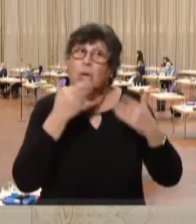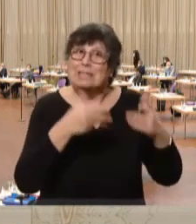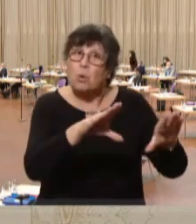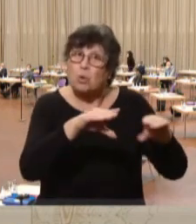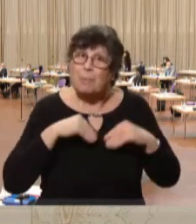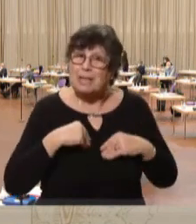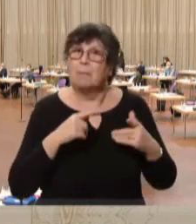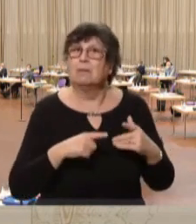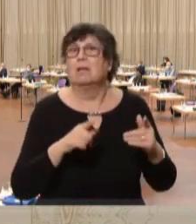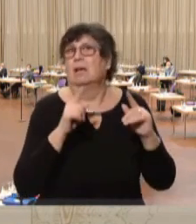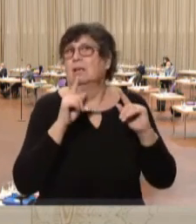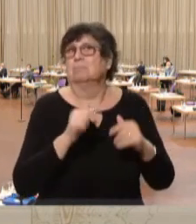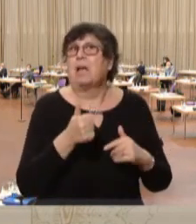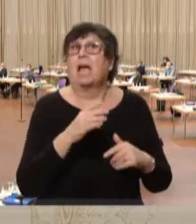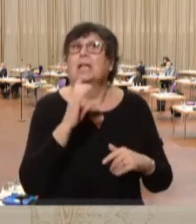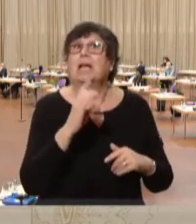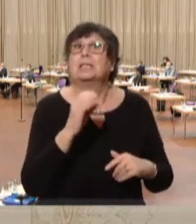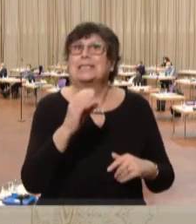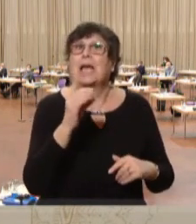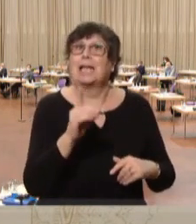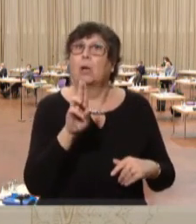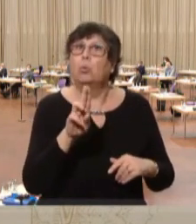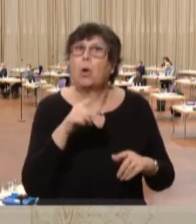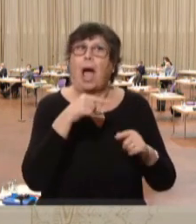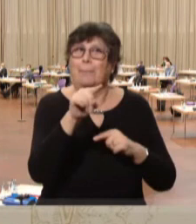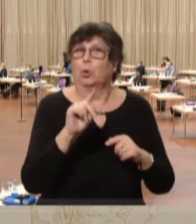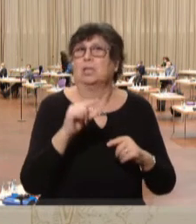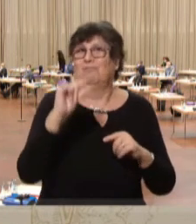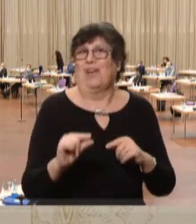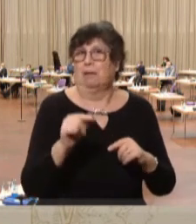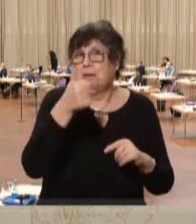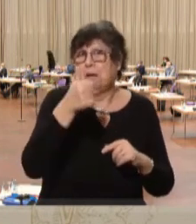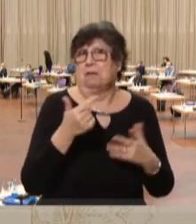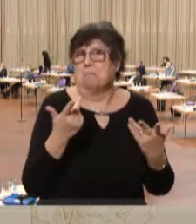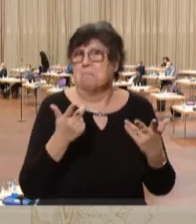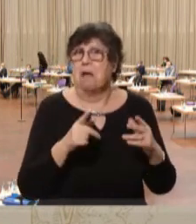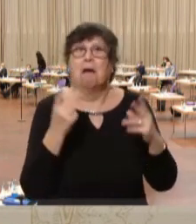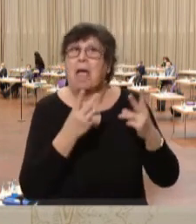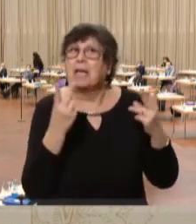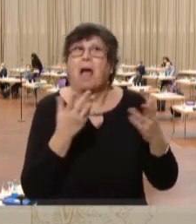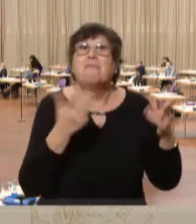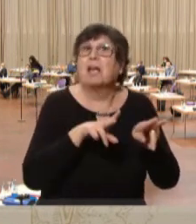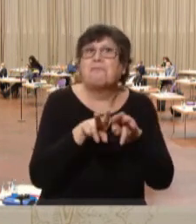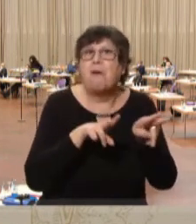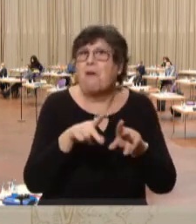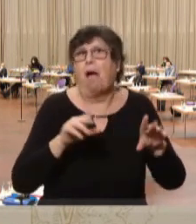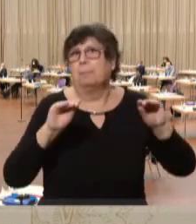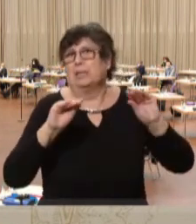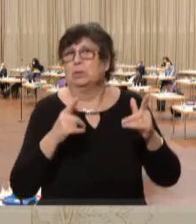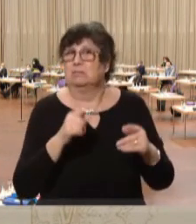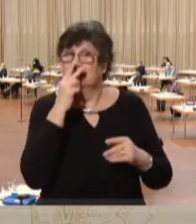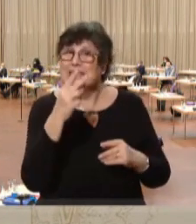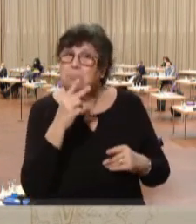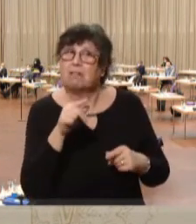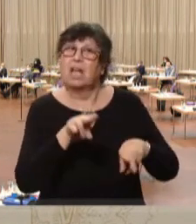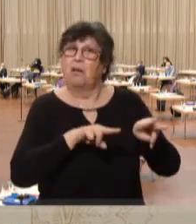CDU-Abgeordneter weniger im Landtag, ganz unabhängig davon, welches andere Verfahren man anwenden würde. Daran sieht man,